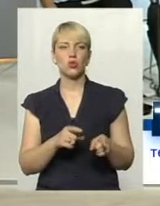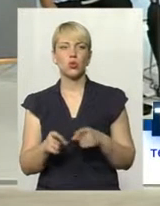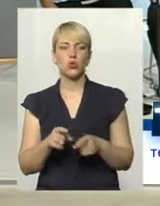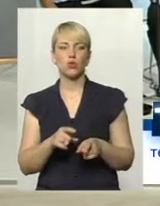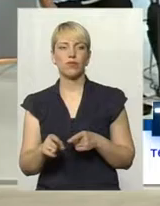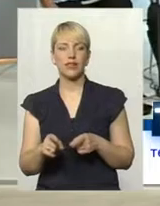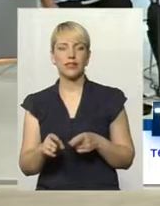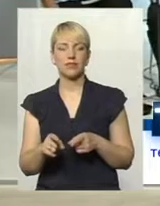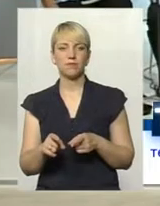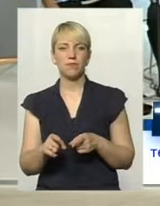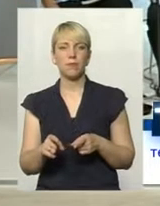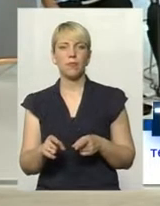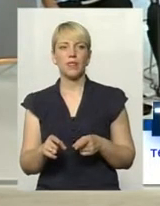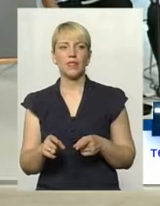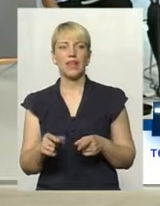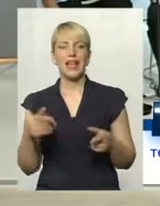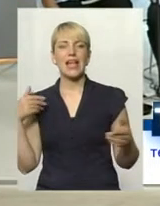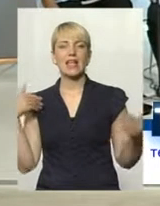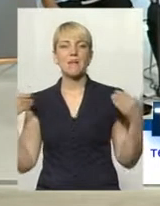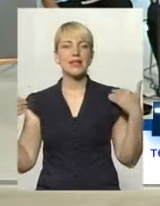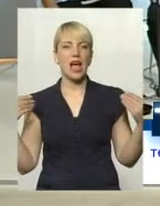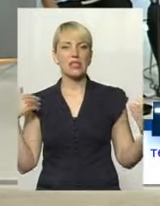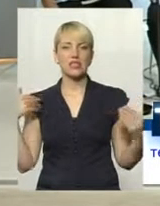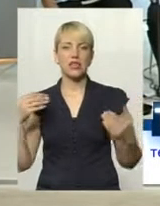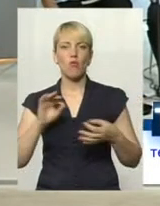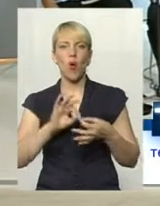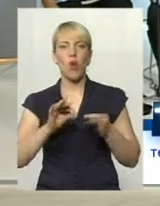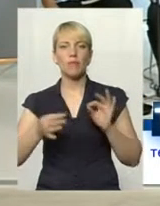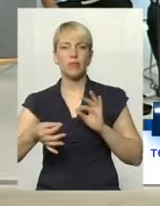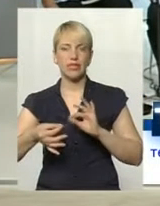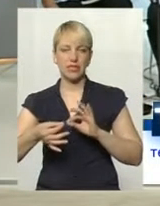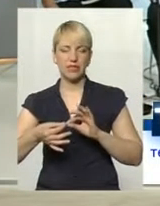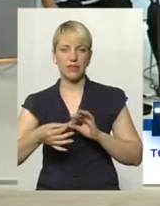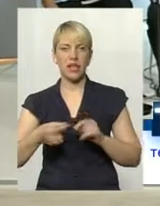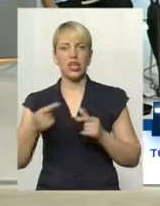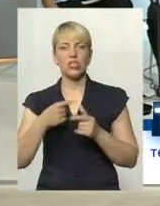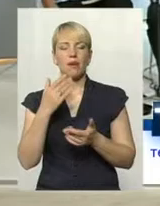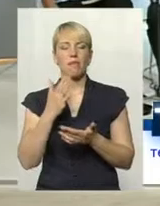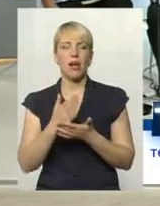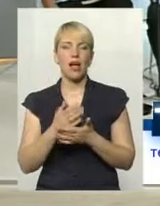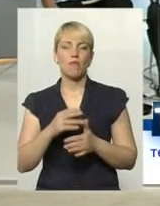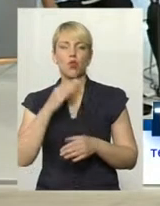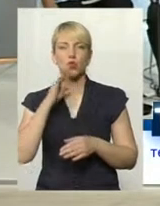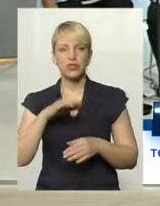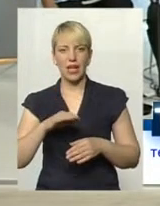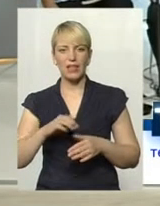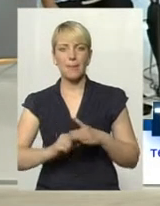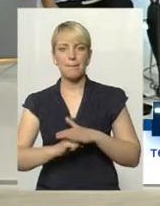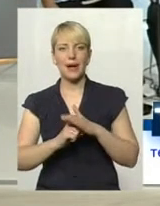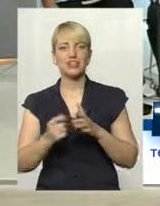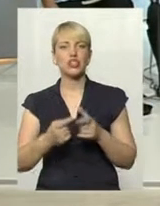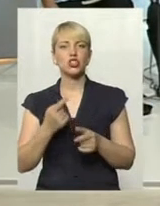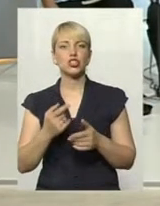гімнастів, олімпійців, майбутніх олімпійців? Чи маємо достатньо бази? Чи маємо можливість